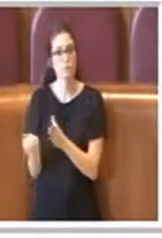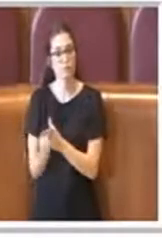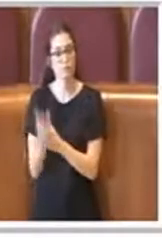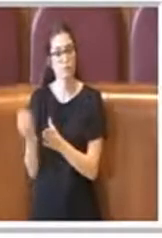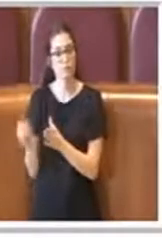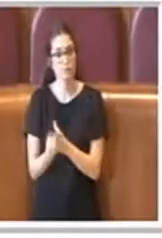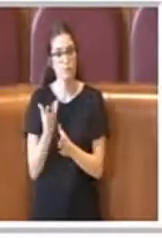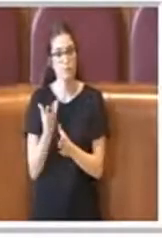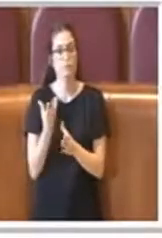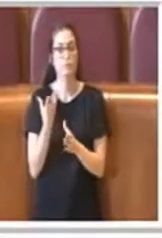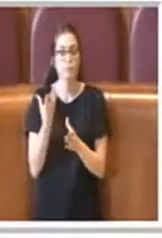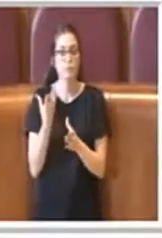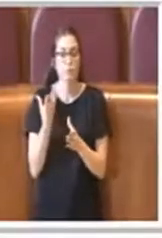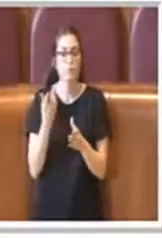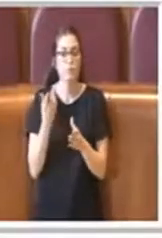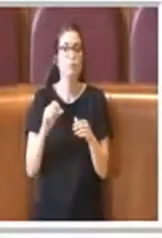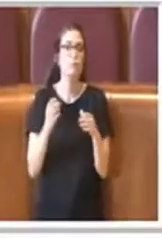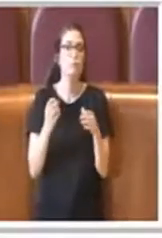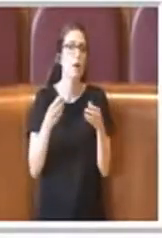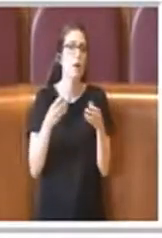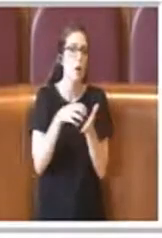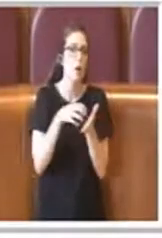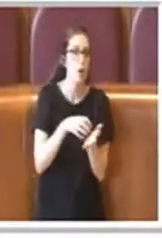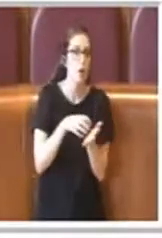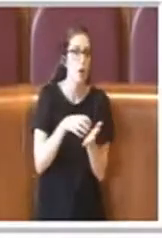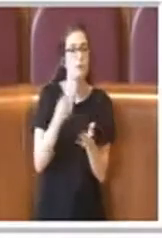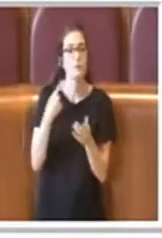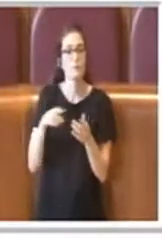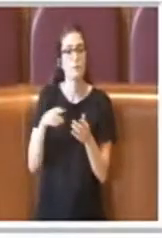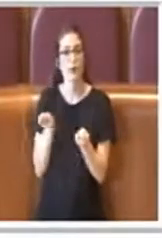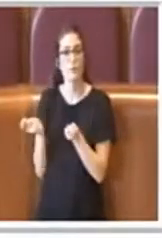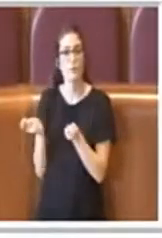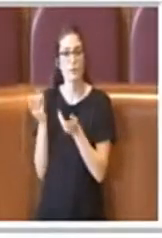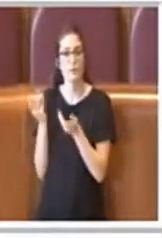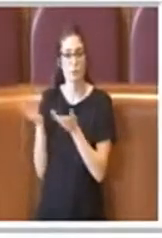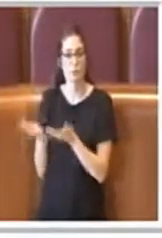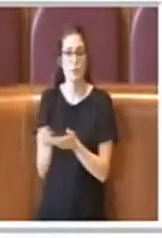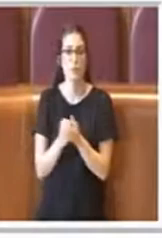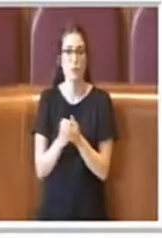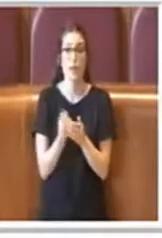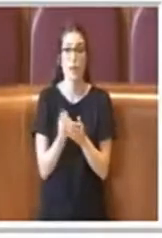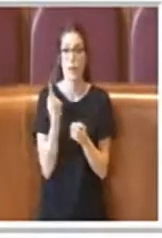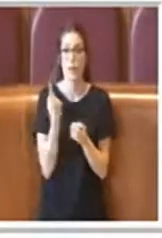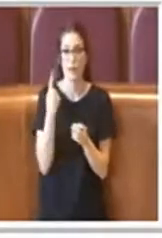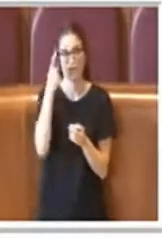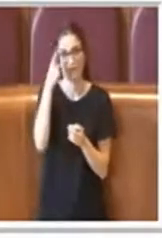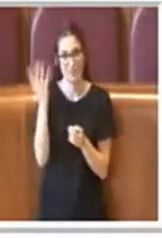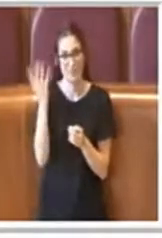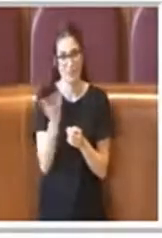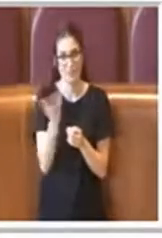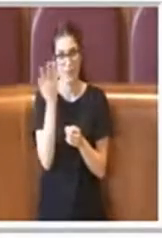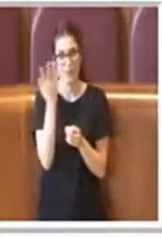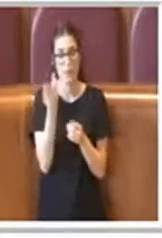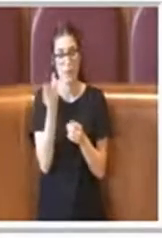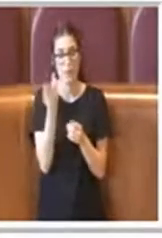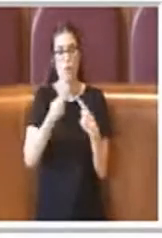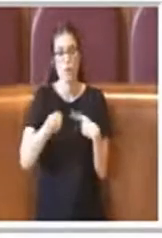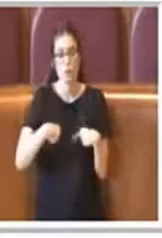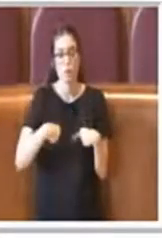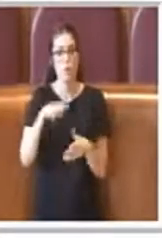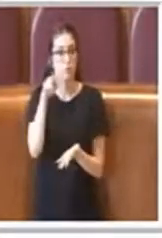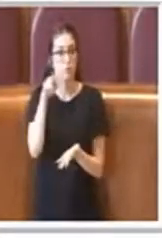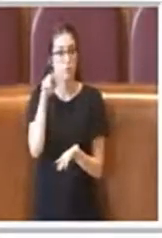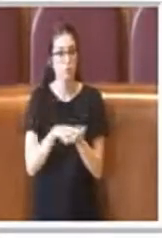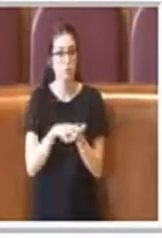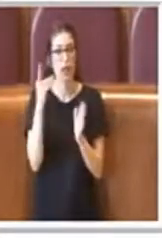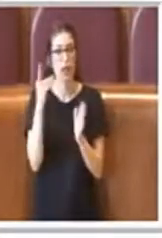contributi utili all'amministrazione. Ieri ad esempio noi abbiamo approvato